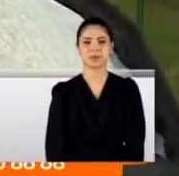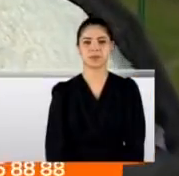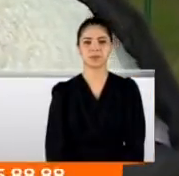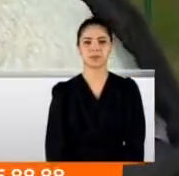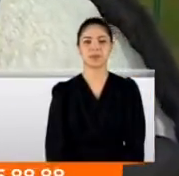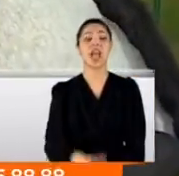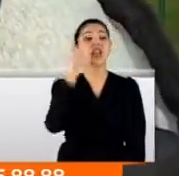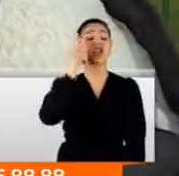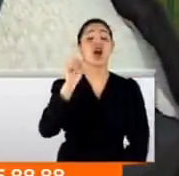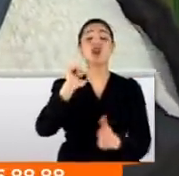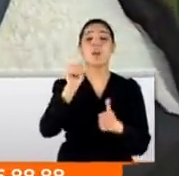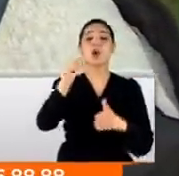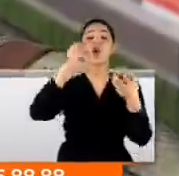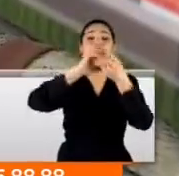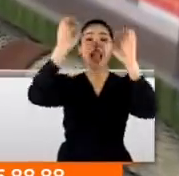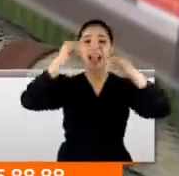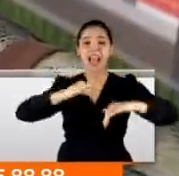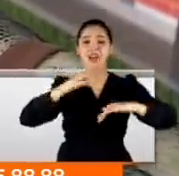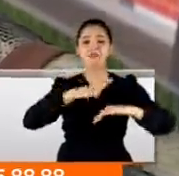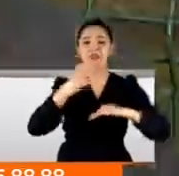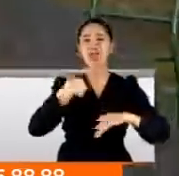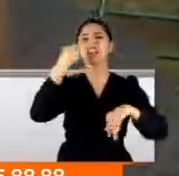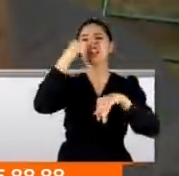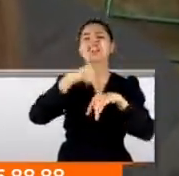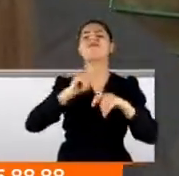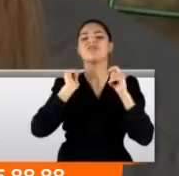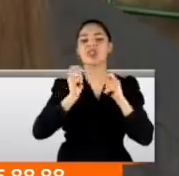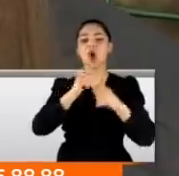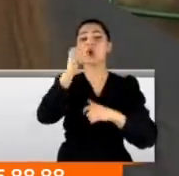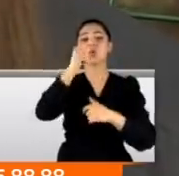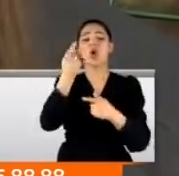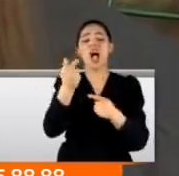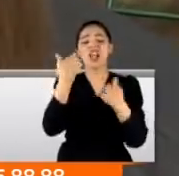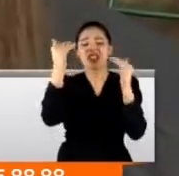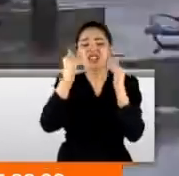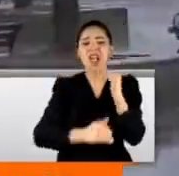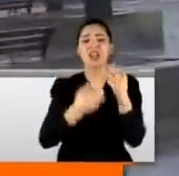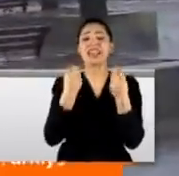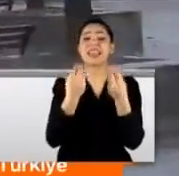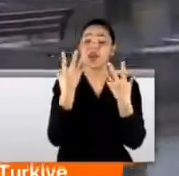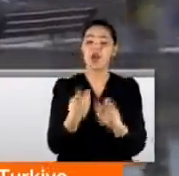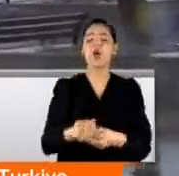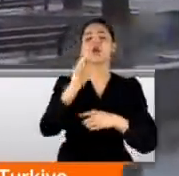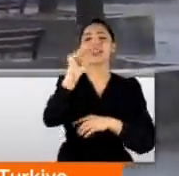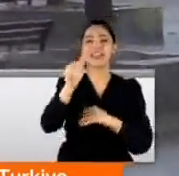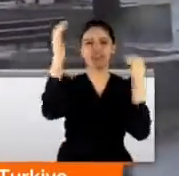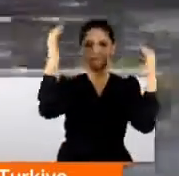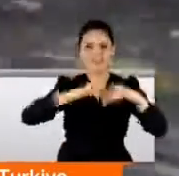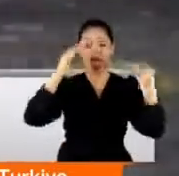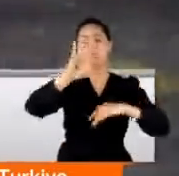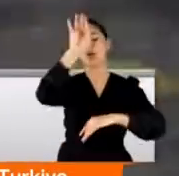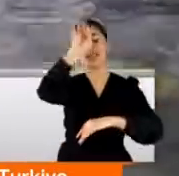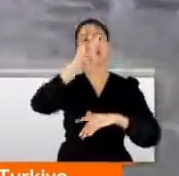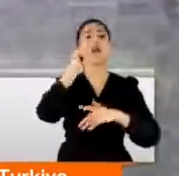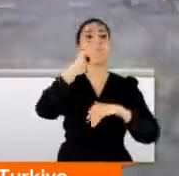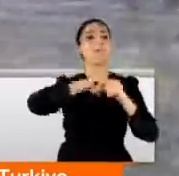Karşamba kar yağacak desem? İnşallah. Peki inanası mı gelmiyor? Sular azalıyor biliyorsunuz. Yani iyi bir şey olur. İki gün yağmur yağdı. İstanbul